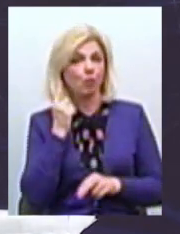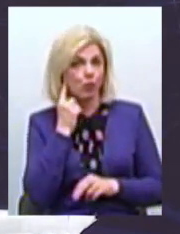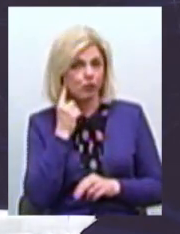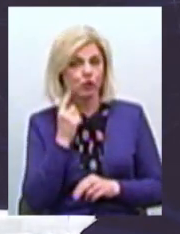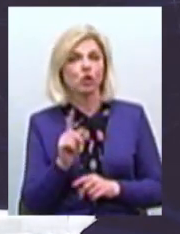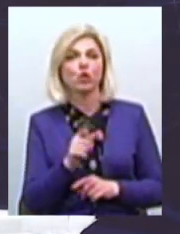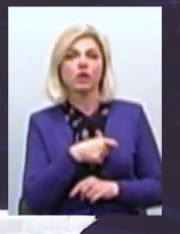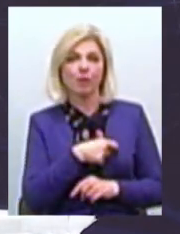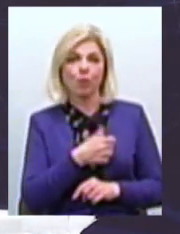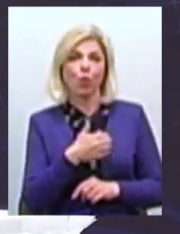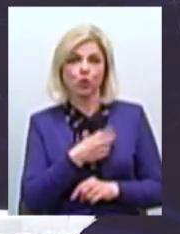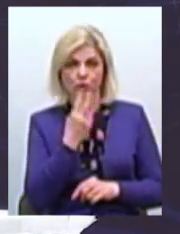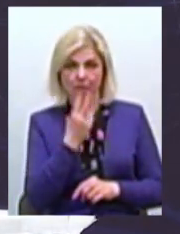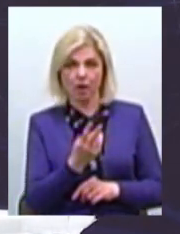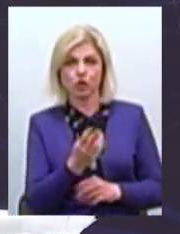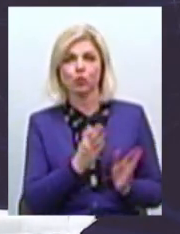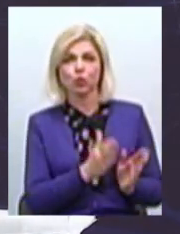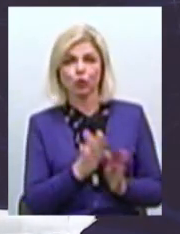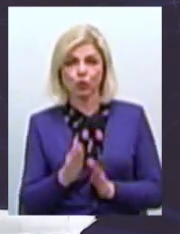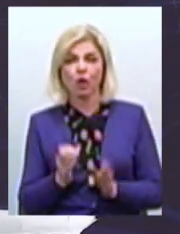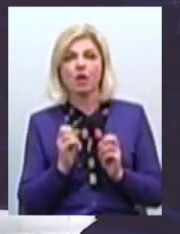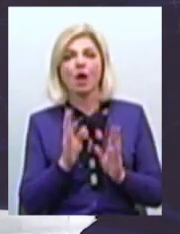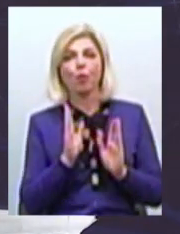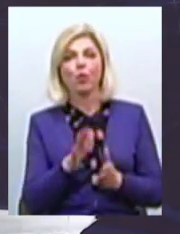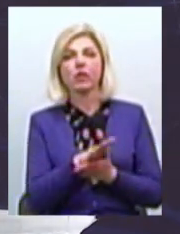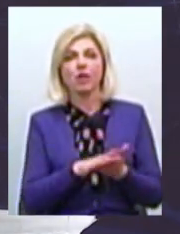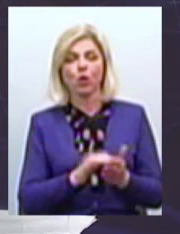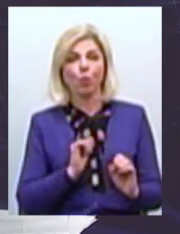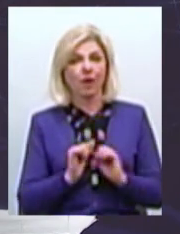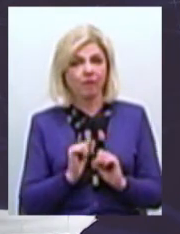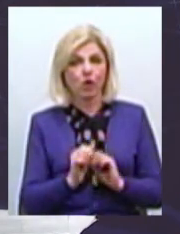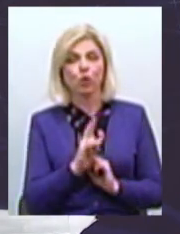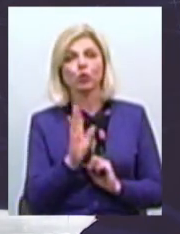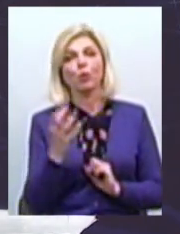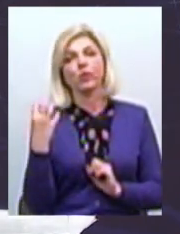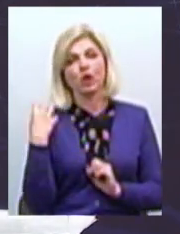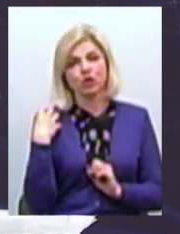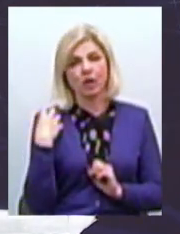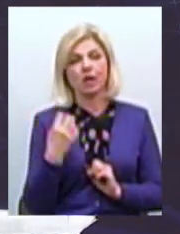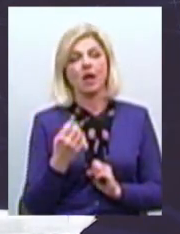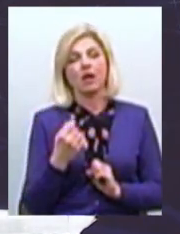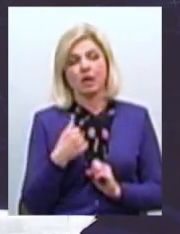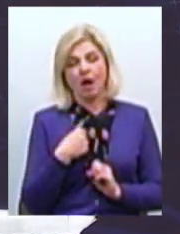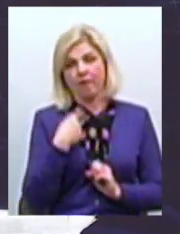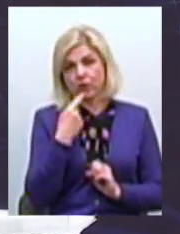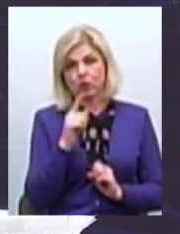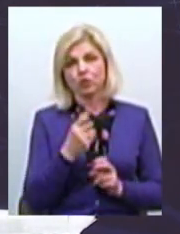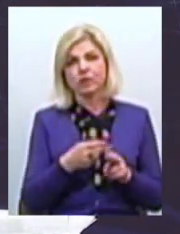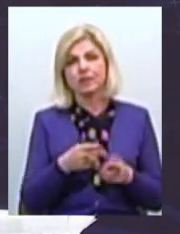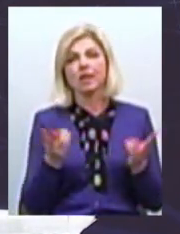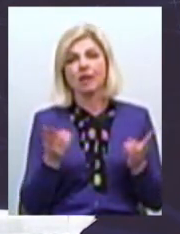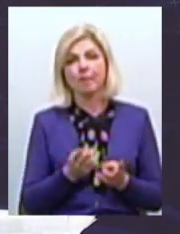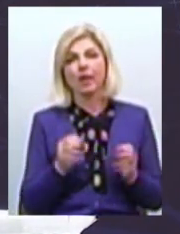хочуть бачити структуру Яким чином буде далі управління, хто буде начальник Але я вже зазначила, я вважаю, що це необхідно